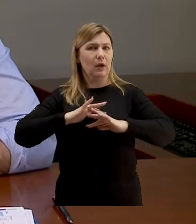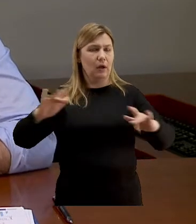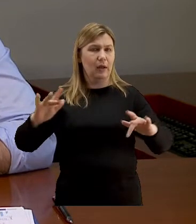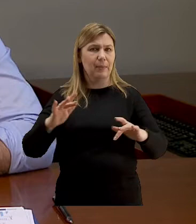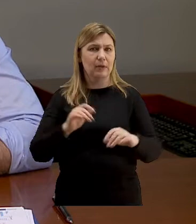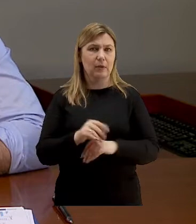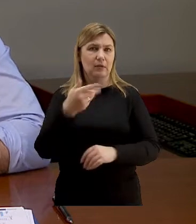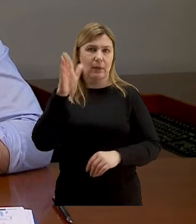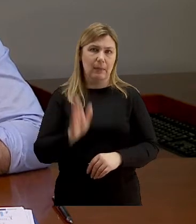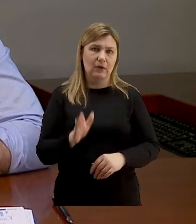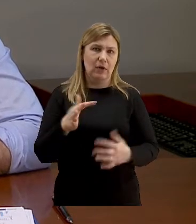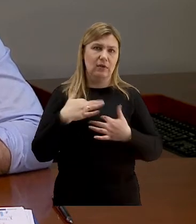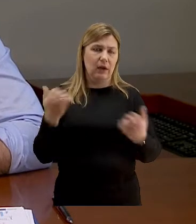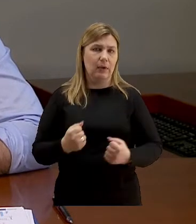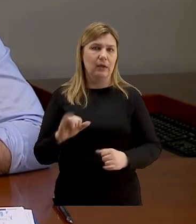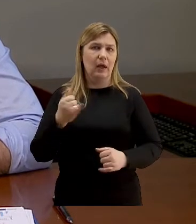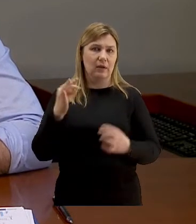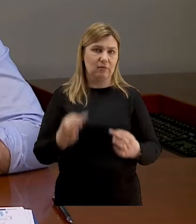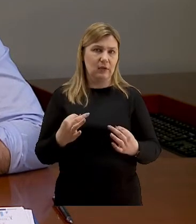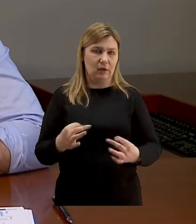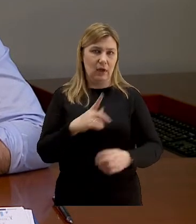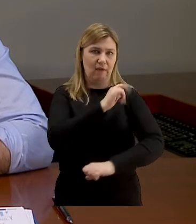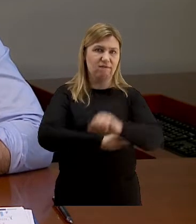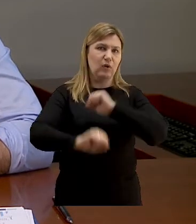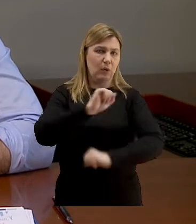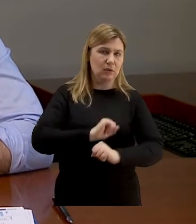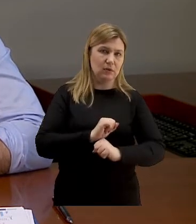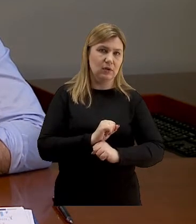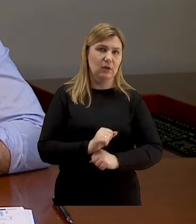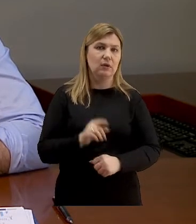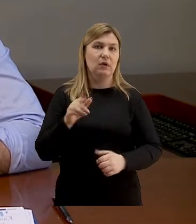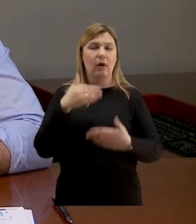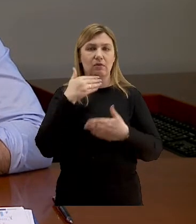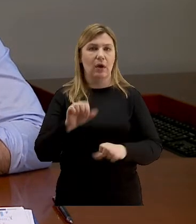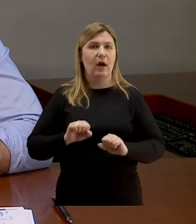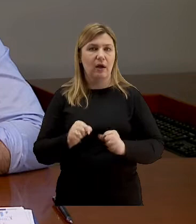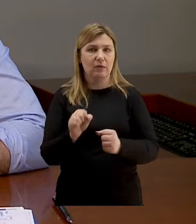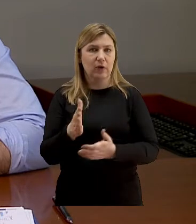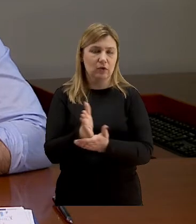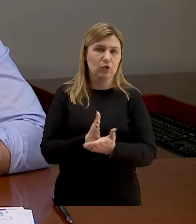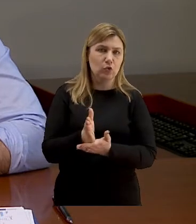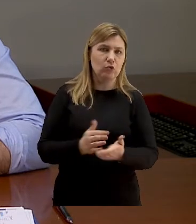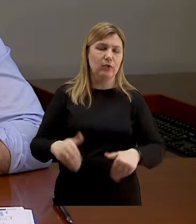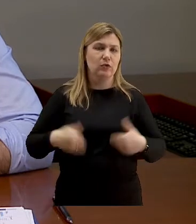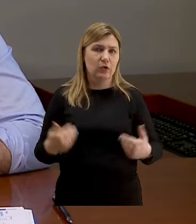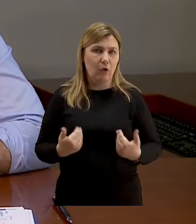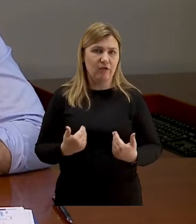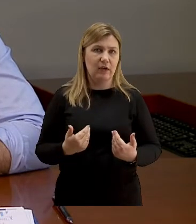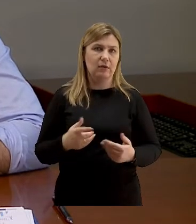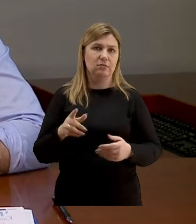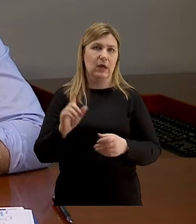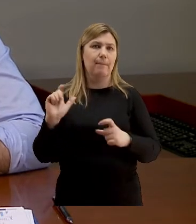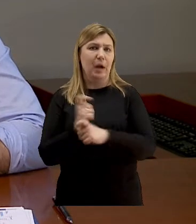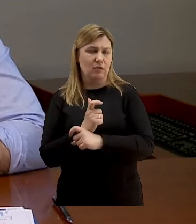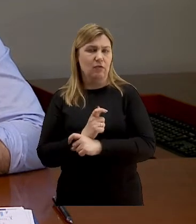dramatyczna jak w tej chwili we Włoszech że dzięki aktywności naszej służby zdrowia służb państwowych uda się